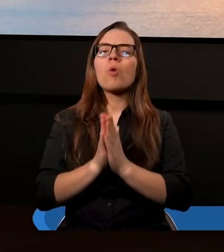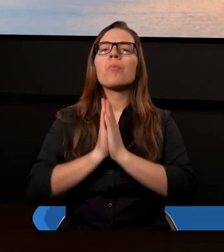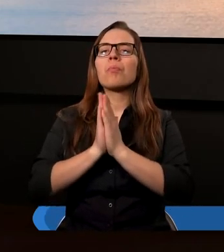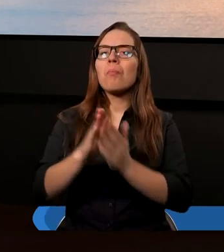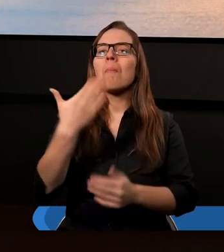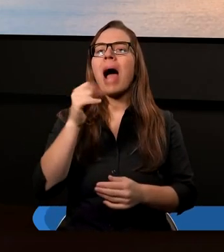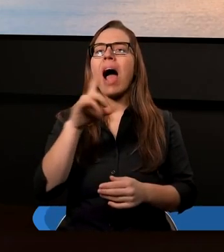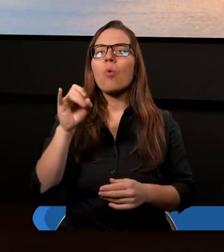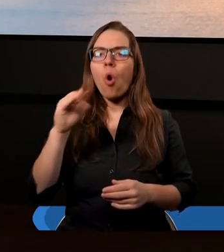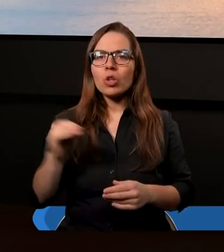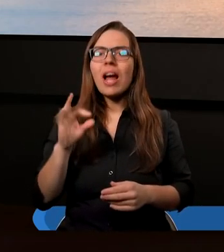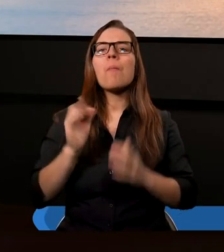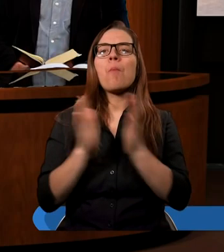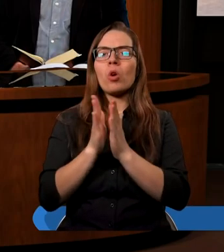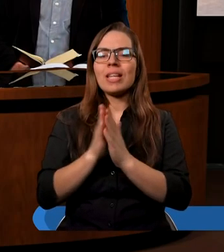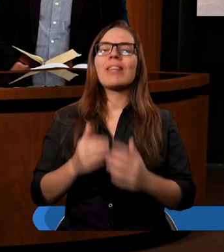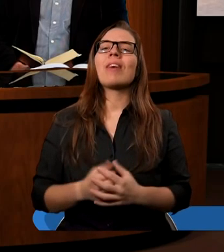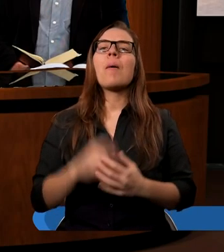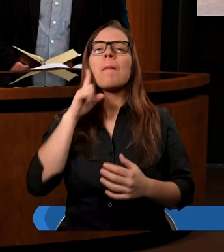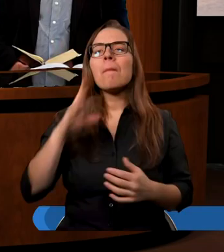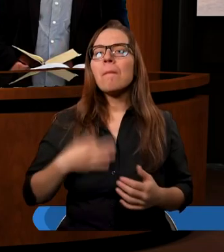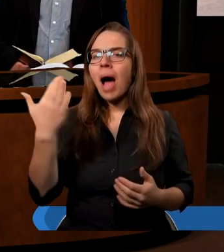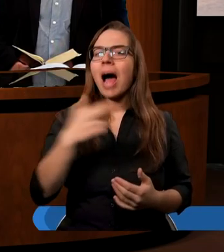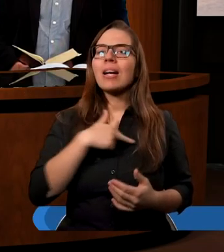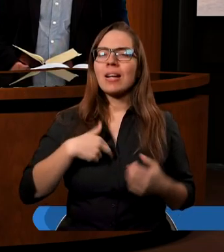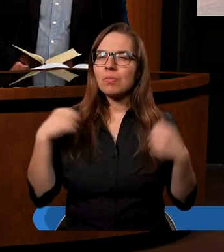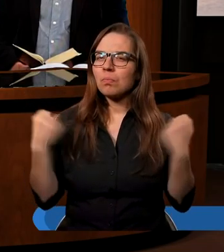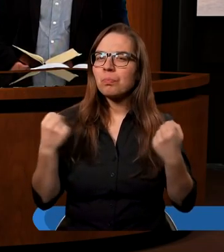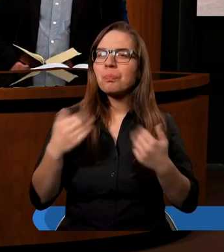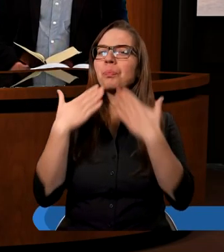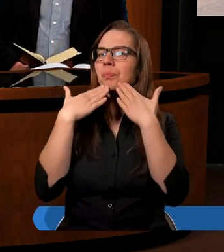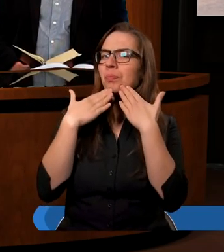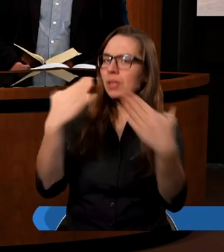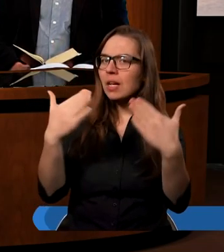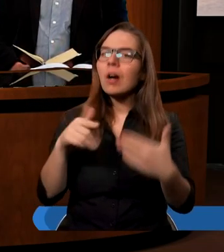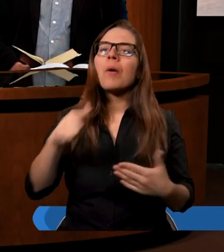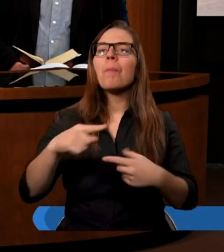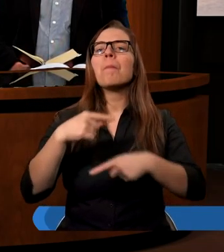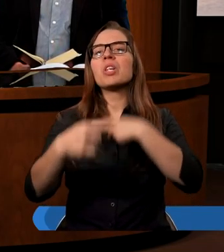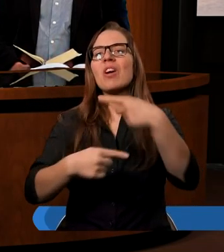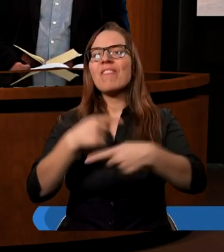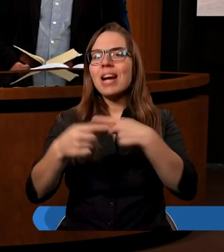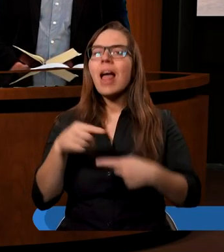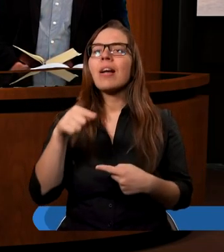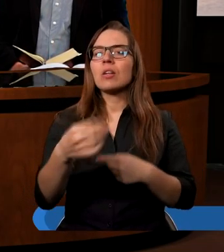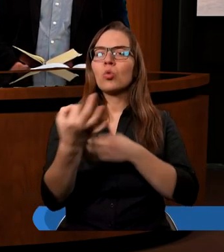poproszę Małgosię o modlitwę. Panie nasz i Boże, bardzo Ci dziękujemy za ten przywilej